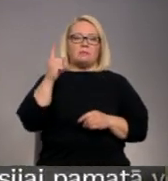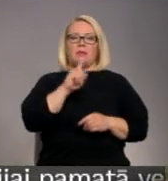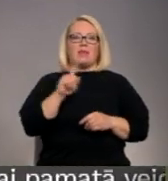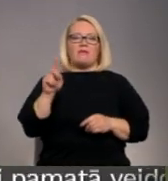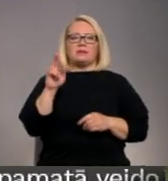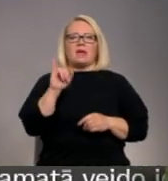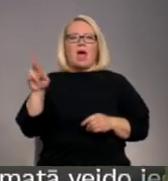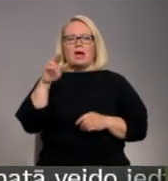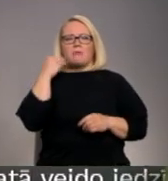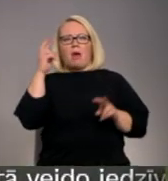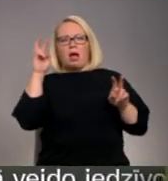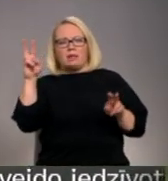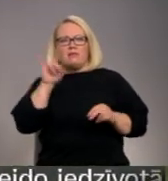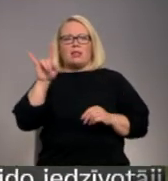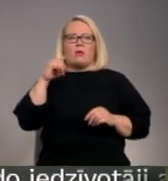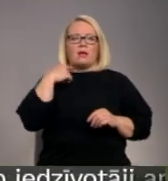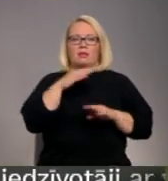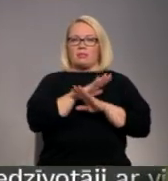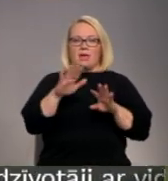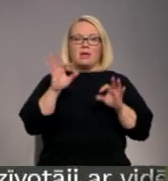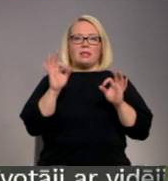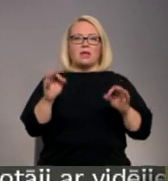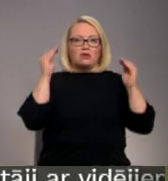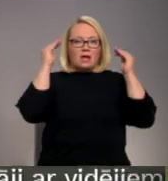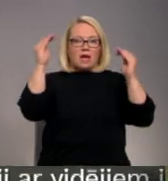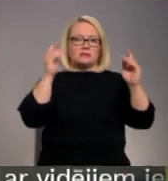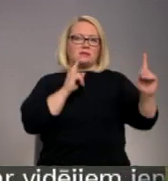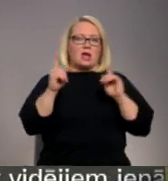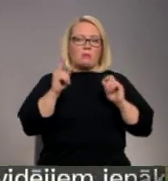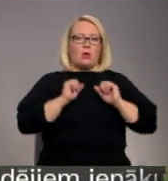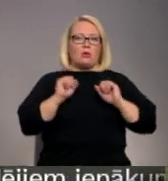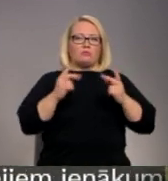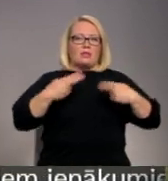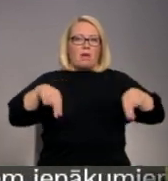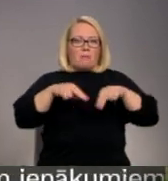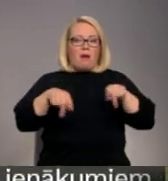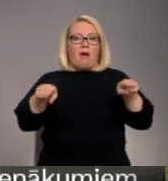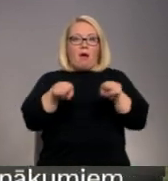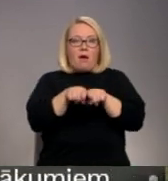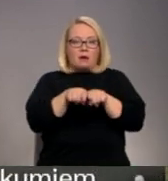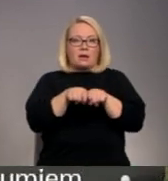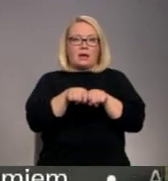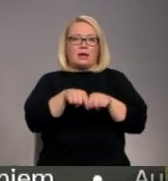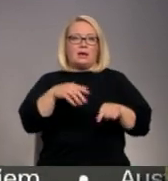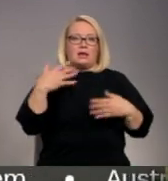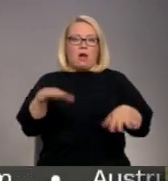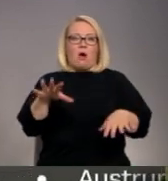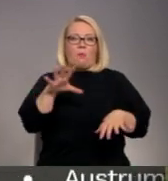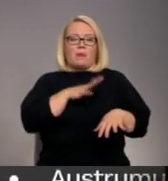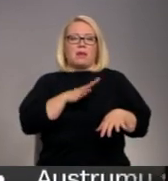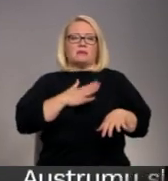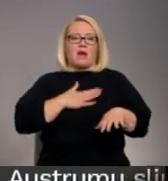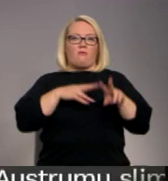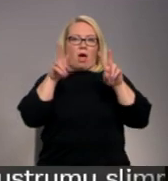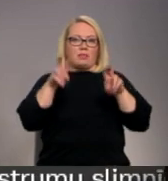Baltiku vai Lidostas Rīgu, bet no Latvijas gaisa satiksmes drošumu departamenta, kas arī savā analīze jau bija veicis.